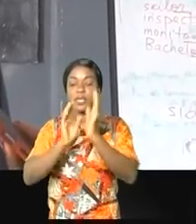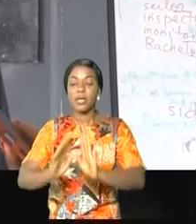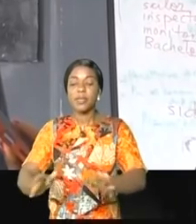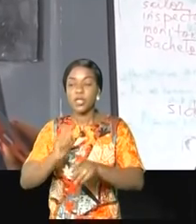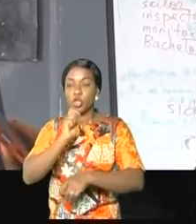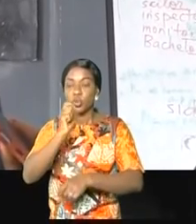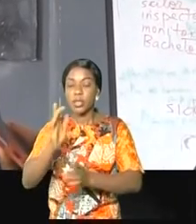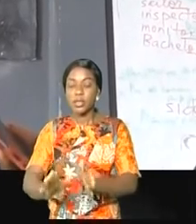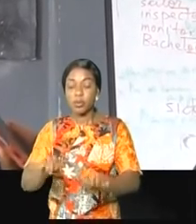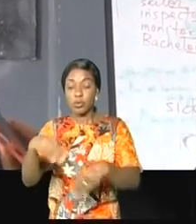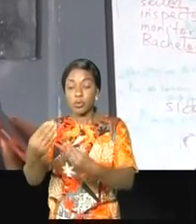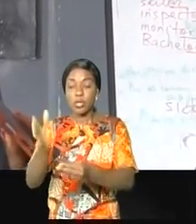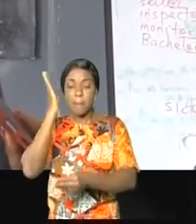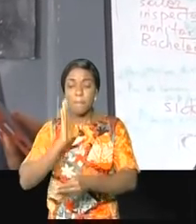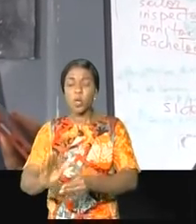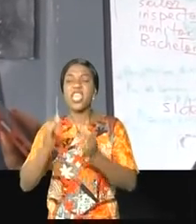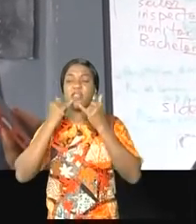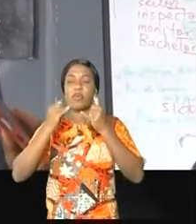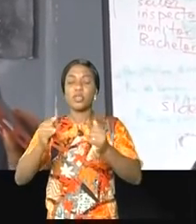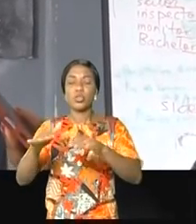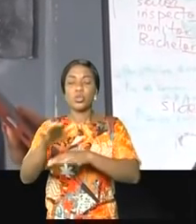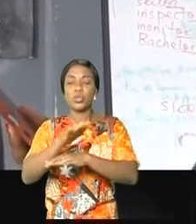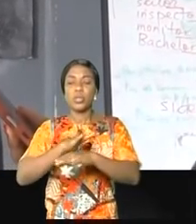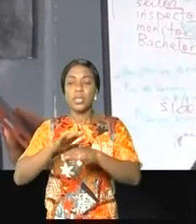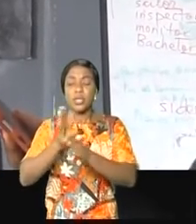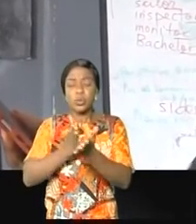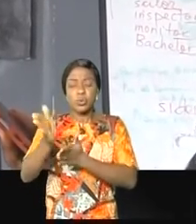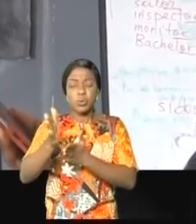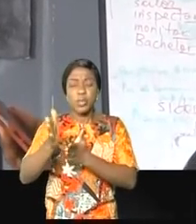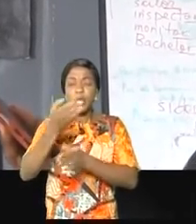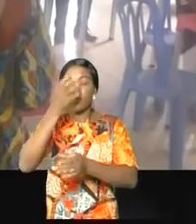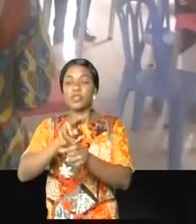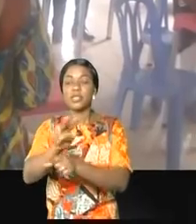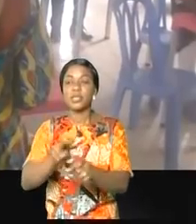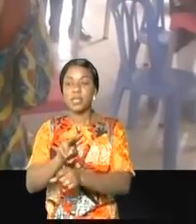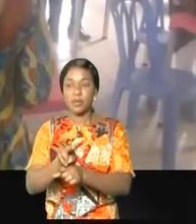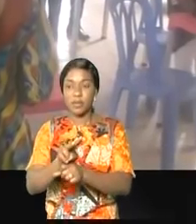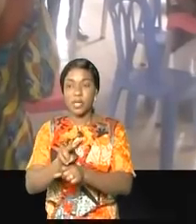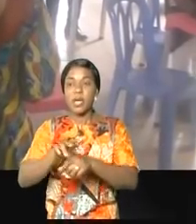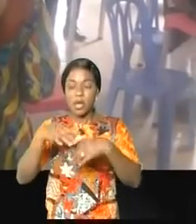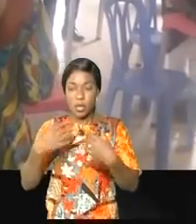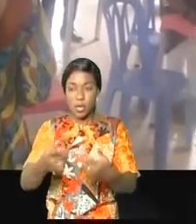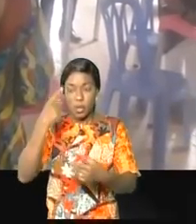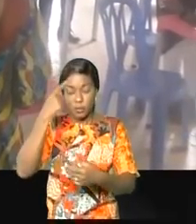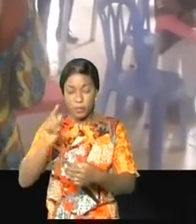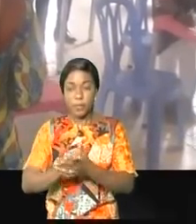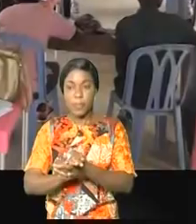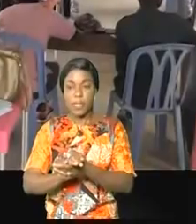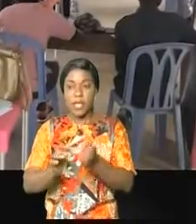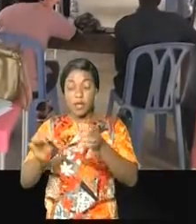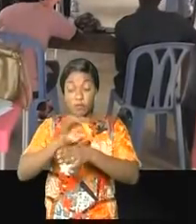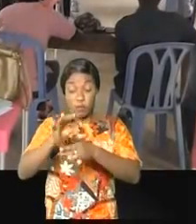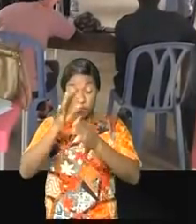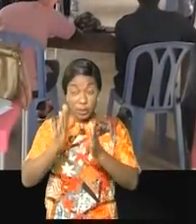journalistes pour donner la bonne information sur la pandémie de Covid. Pour Adélar Oboulkouins, l'un des